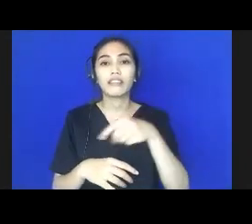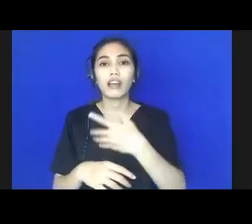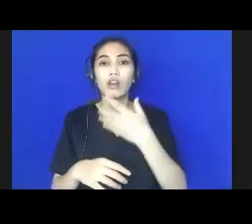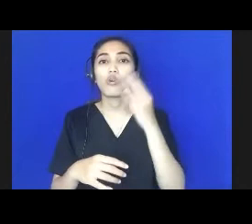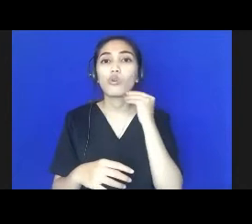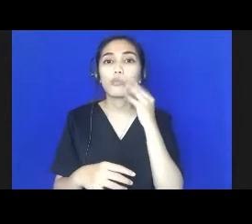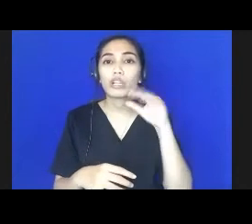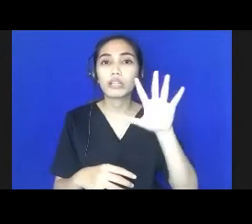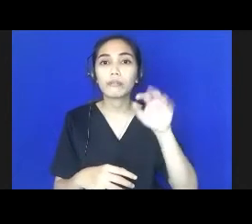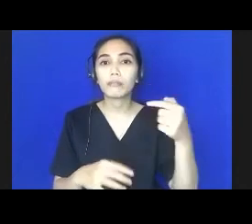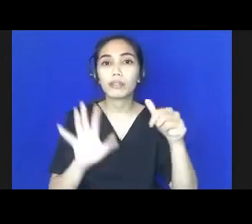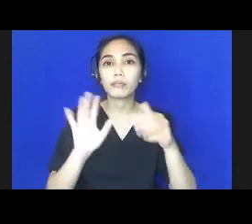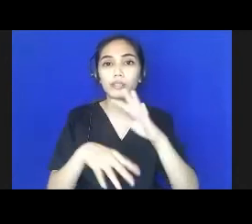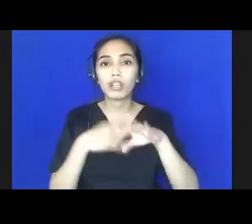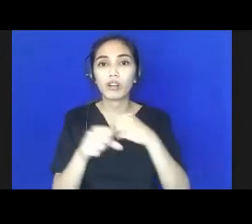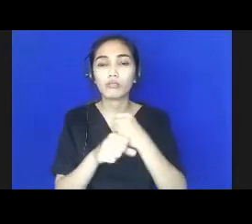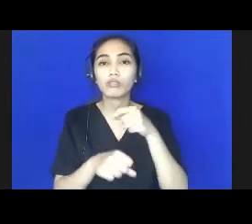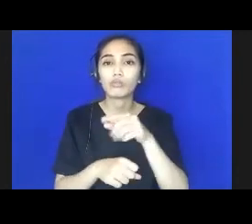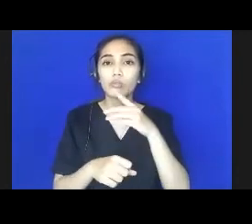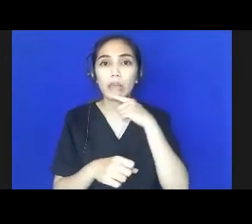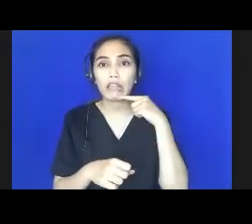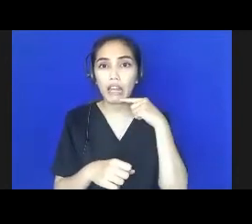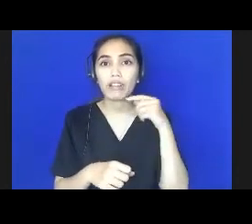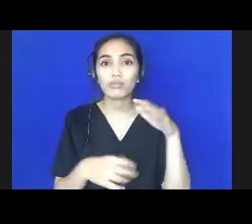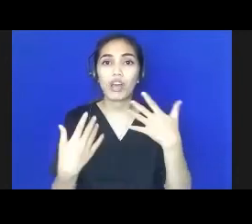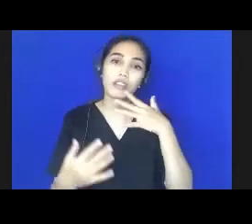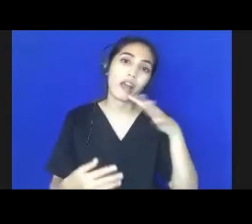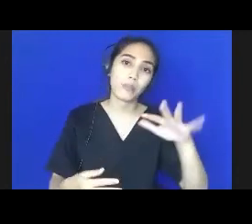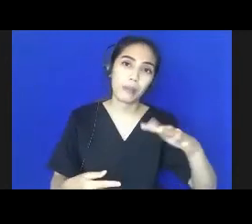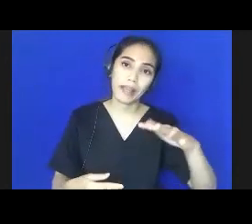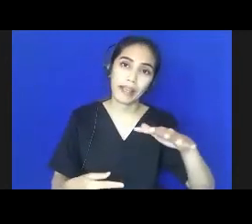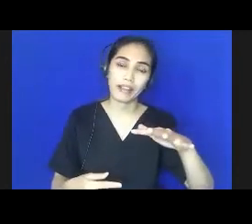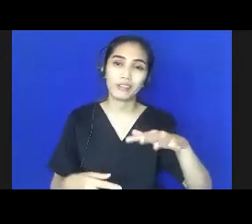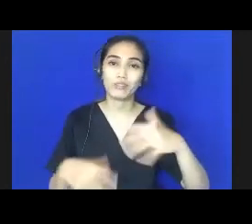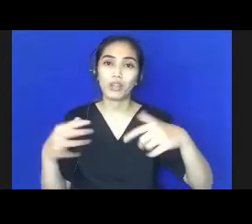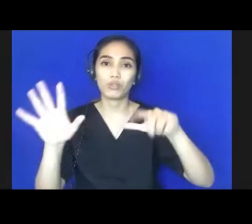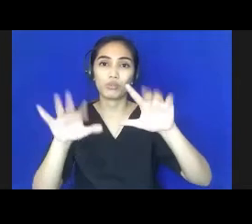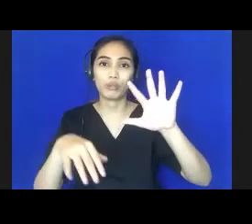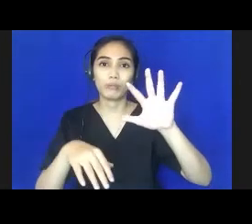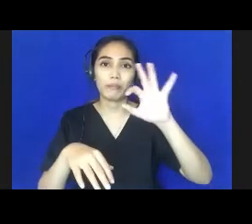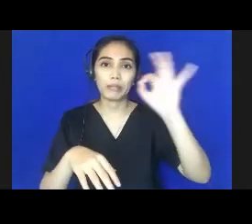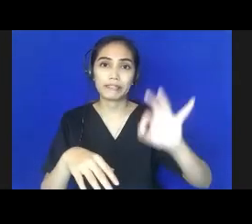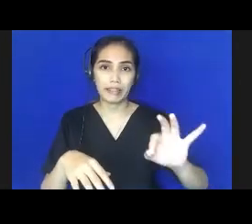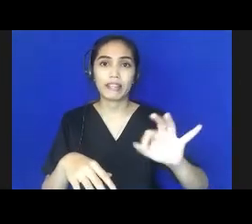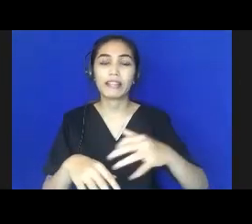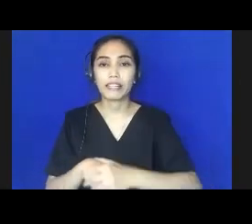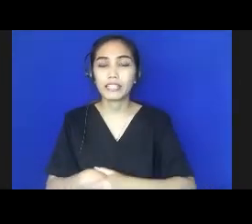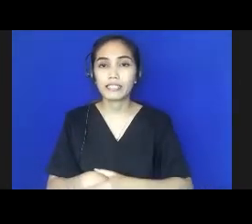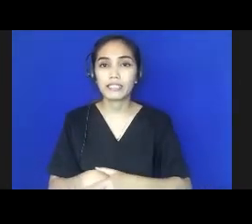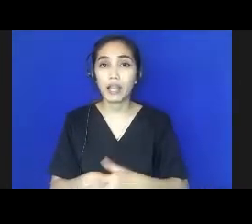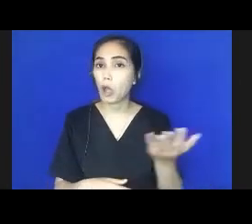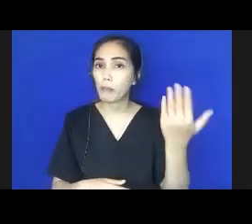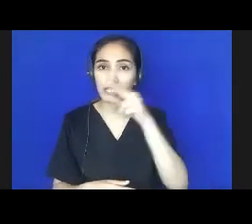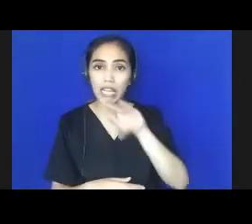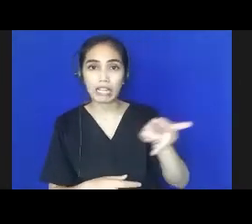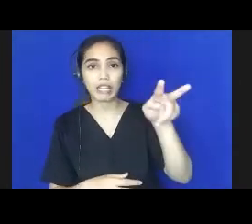-6 tahun yang merah di atas itu sudah lumayan. Sudah mendekati 75 persen. Jadi mari kita lihat